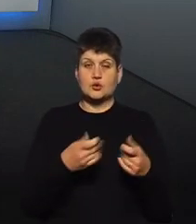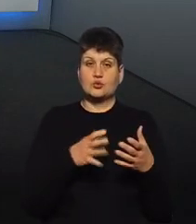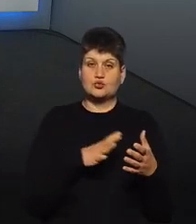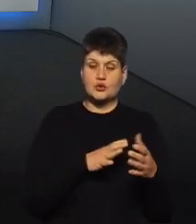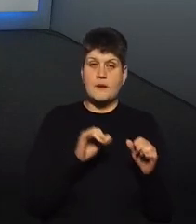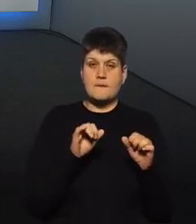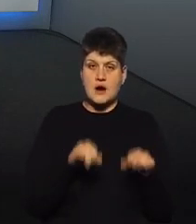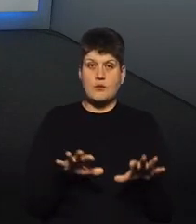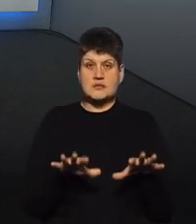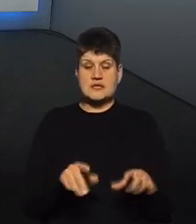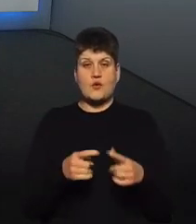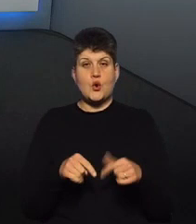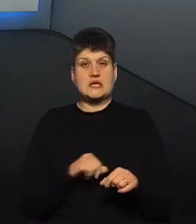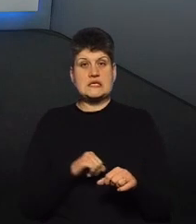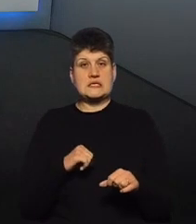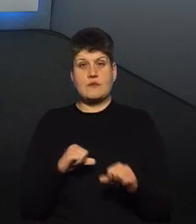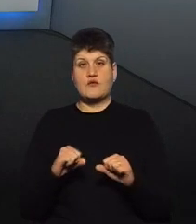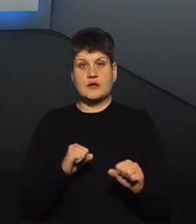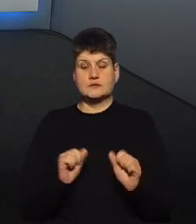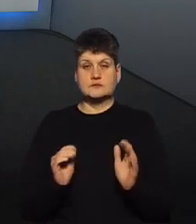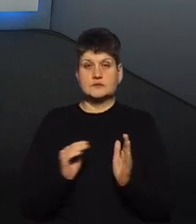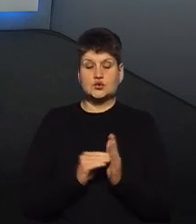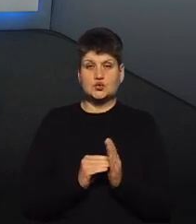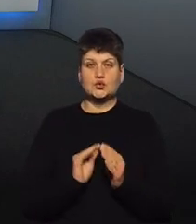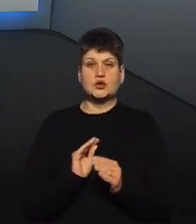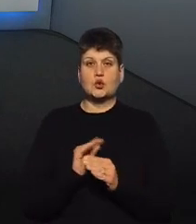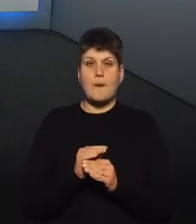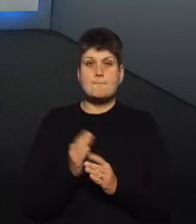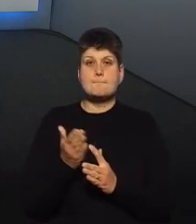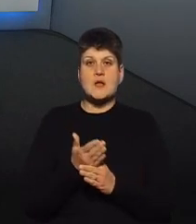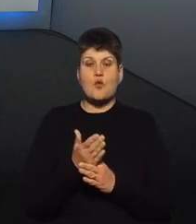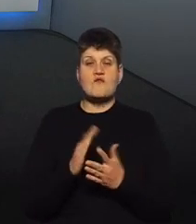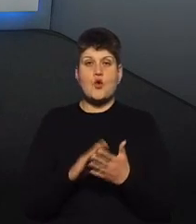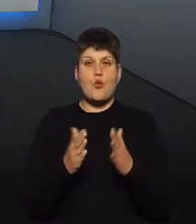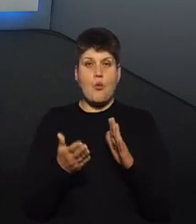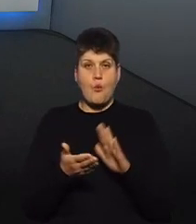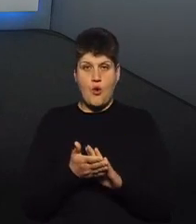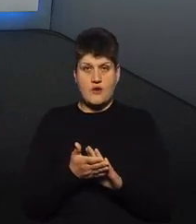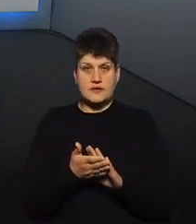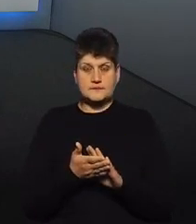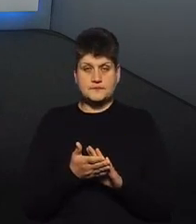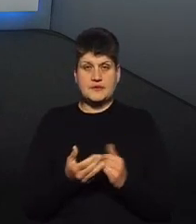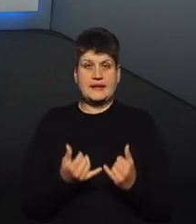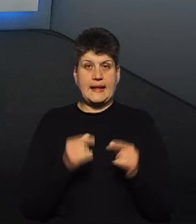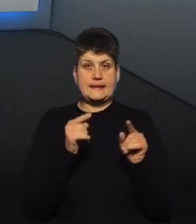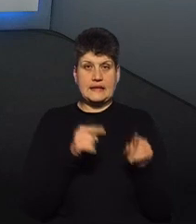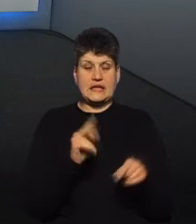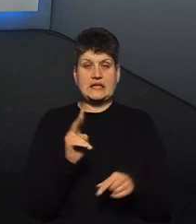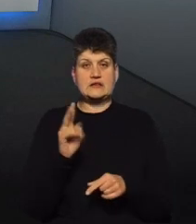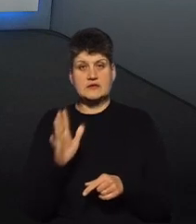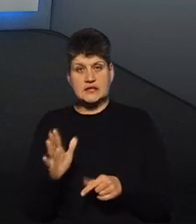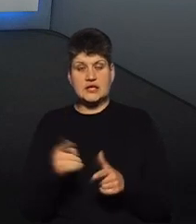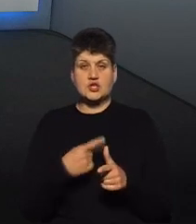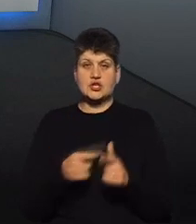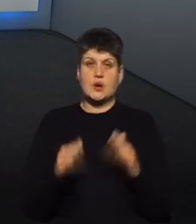самоврядування встановити додаткові пільгові умови для таких квартир чи житлових будинків. І,